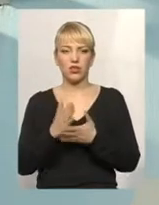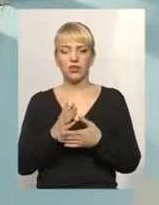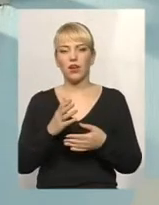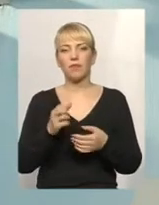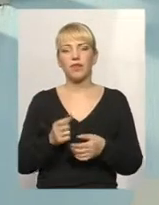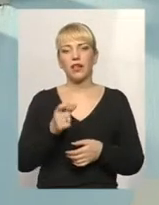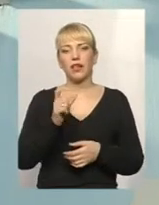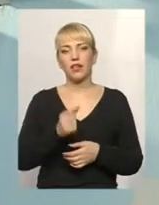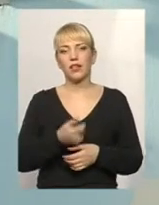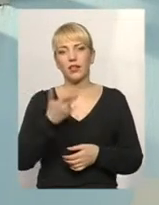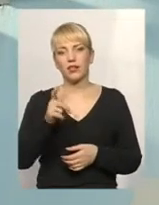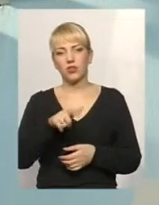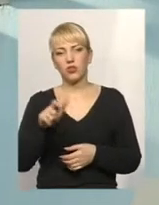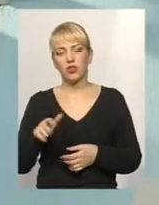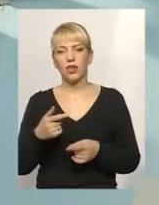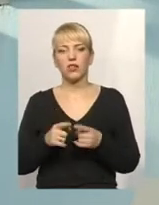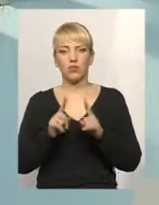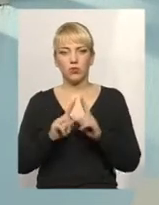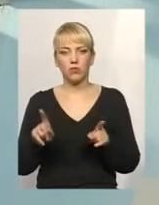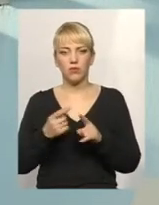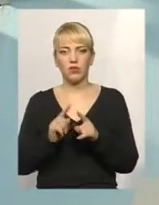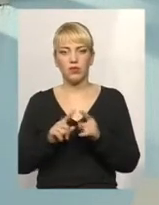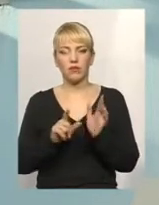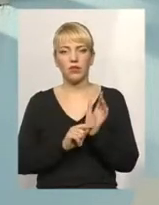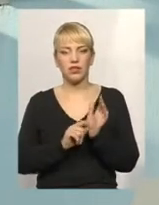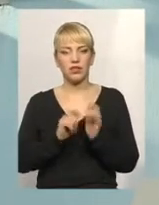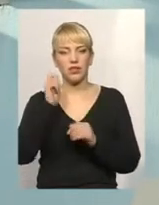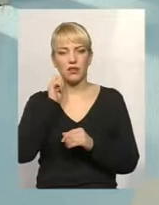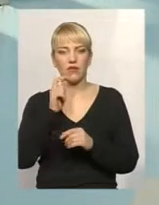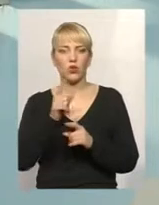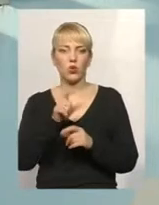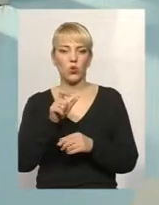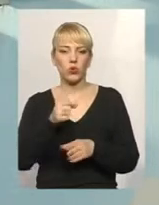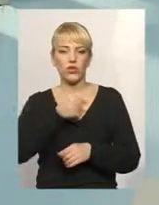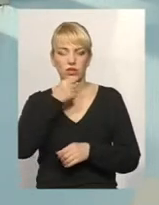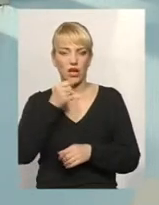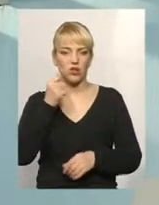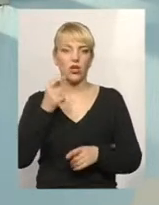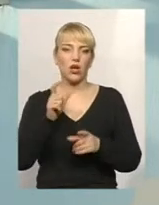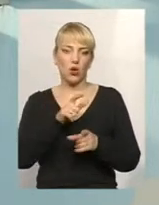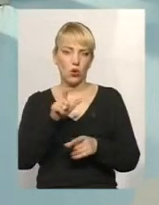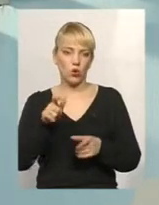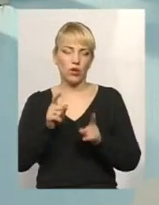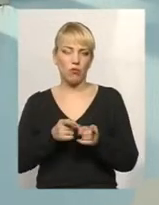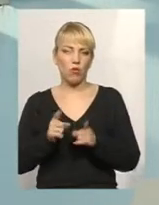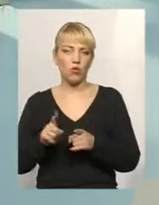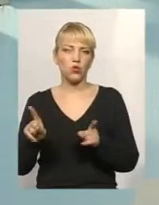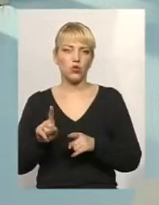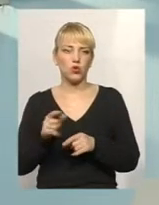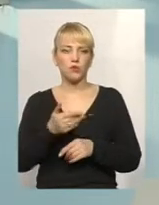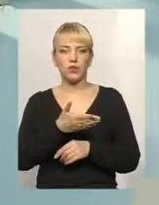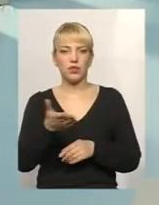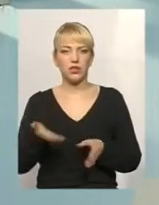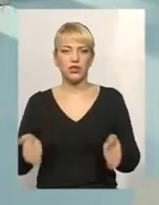кількість людей, особливо це пенсійний вік, особливо люди вже старшого віку, вони погоджуються на те, щоб їх залишили